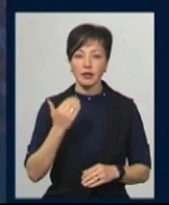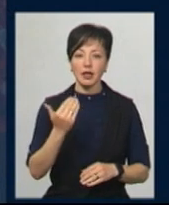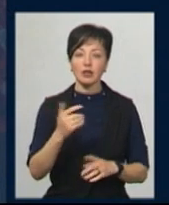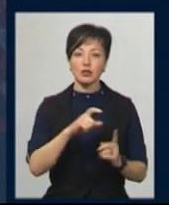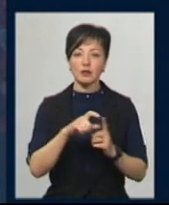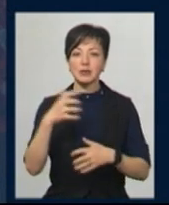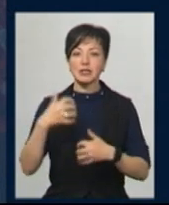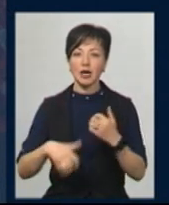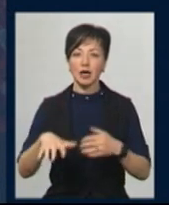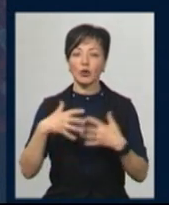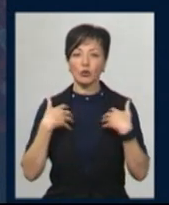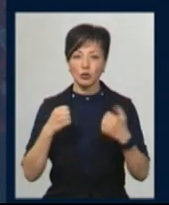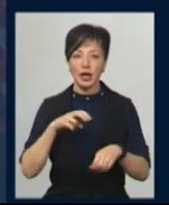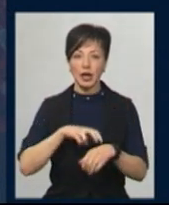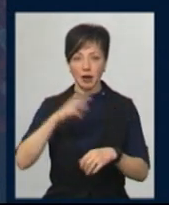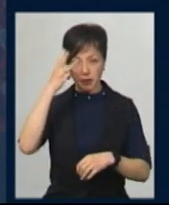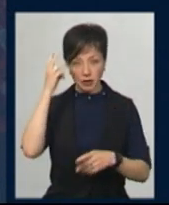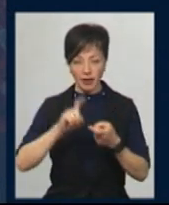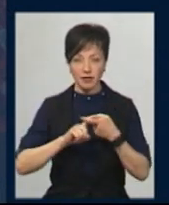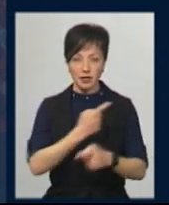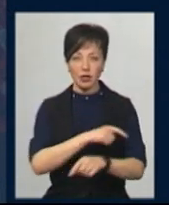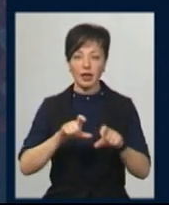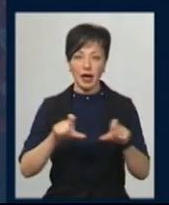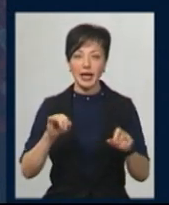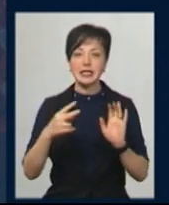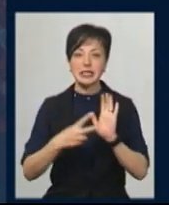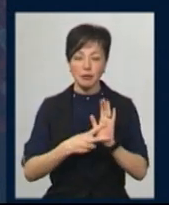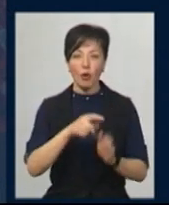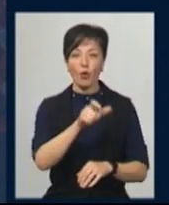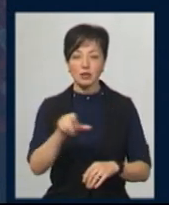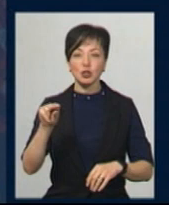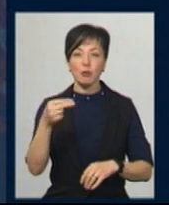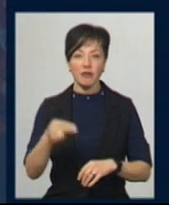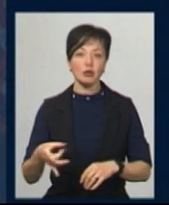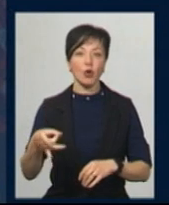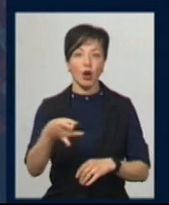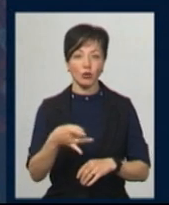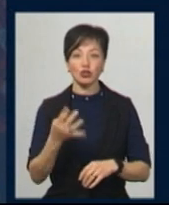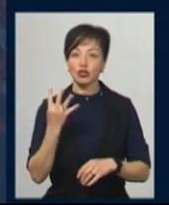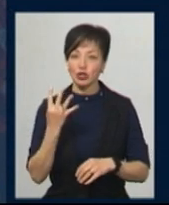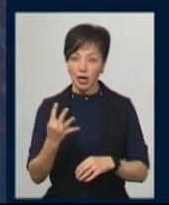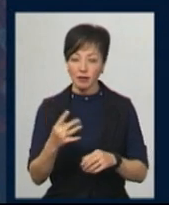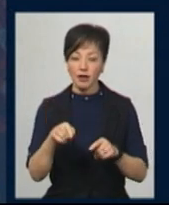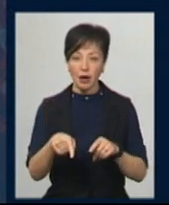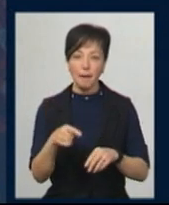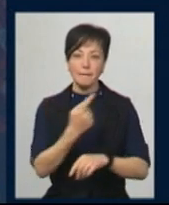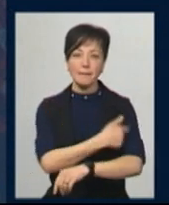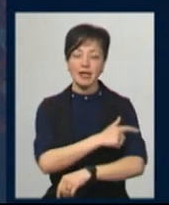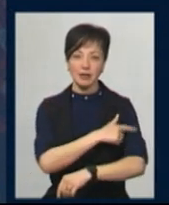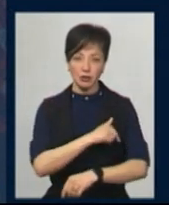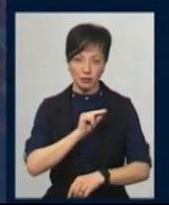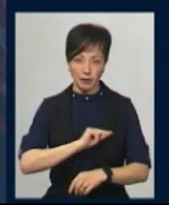серед одужавших лікар Хмельницької інфекційної лікарні та сім осіб з Чемеровецького району. Четверо з них – медичні сестри.